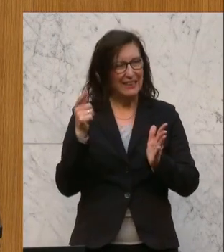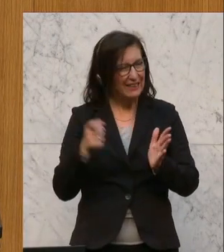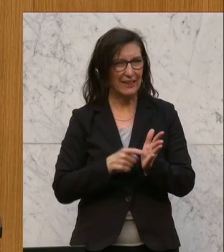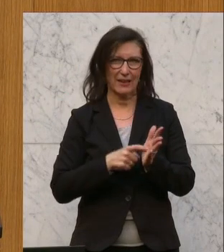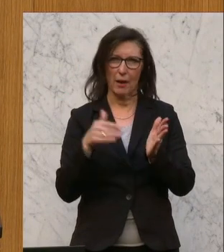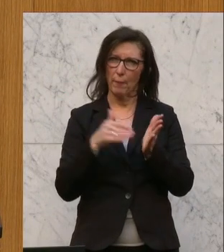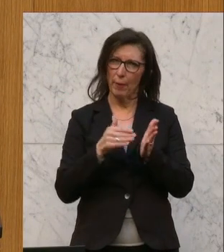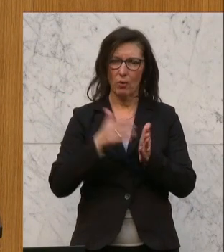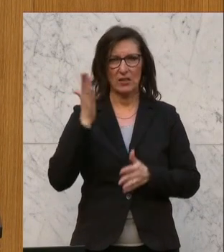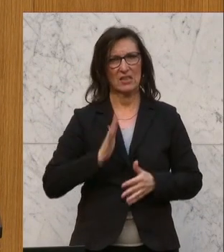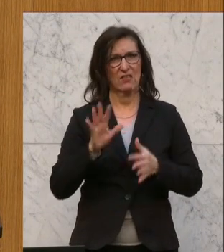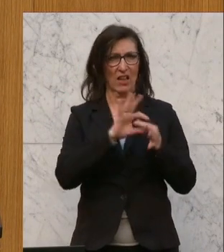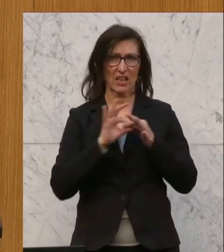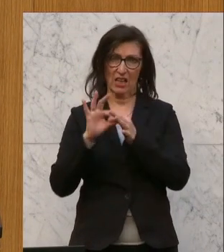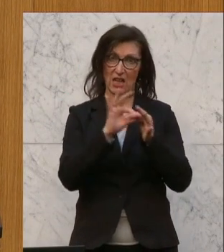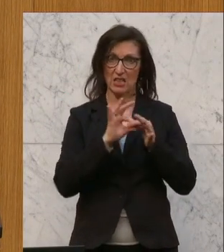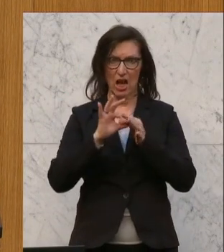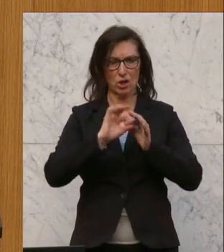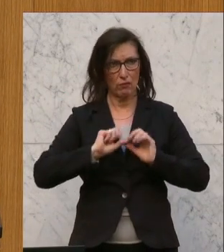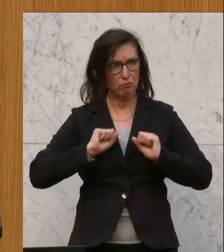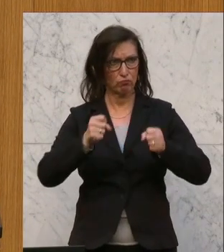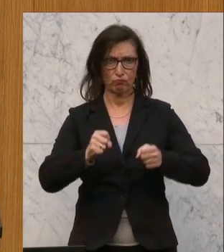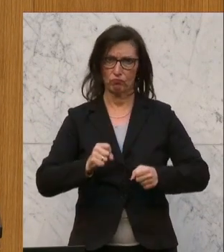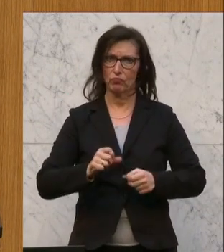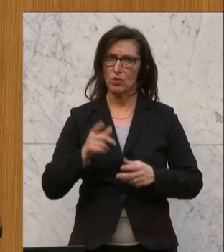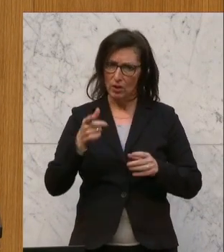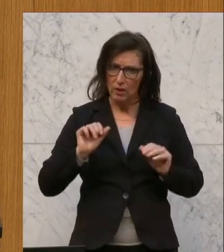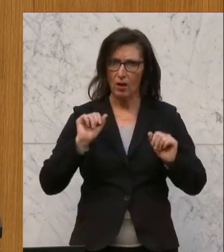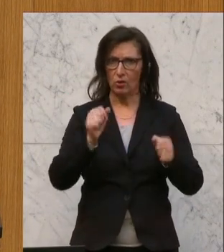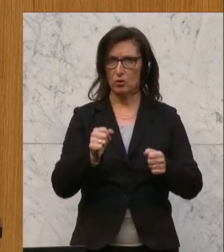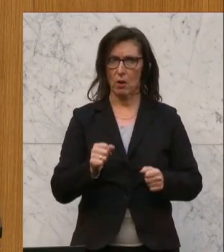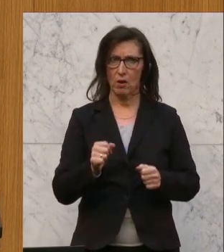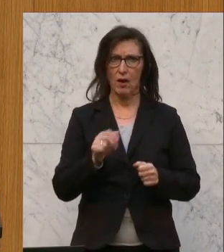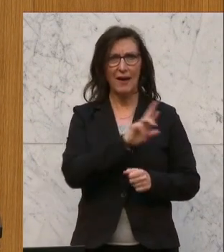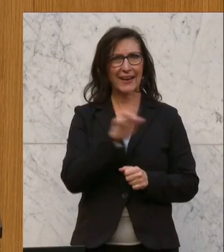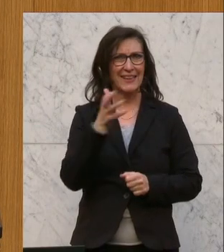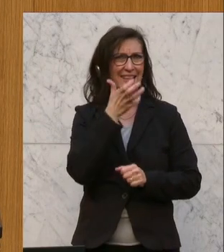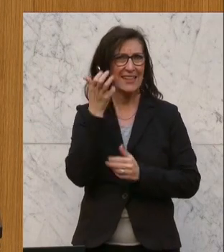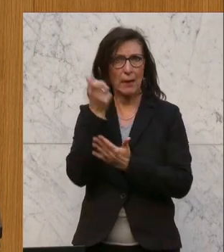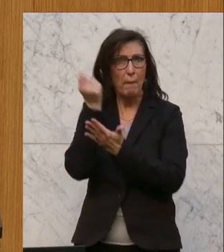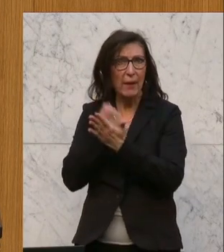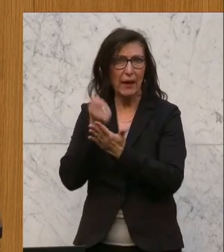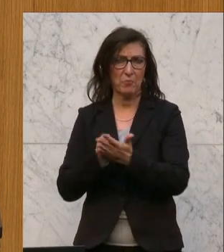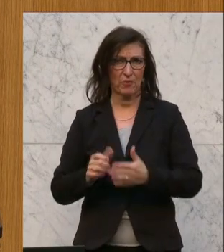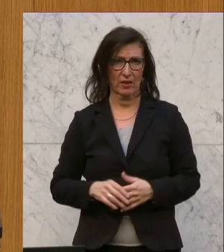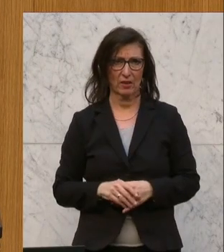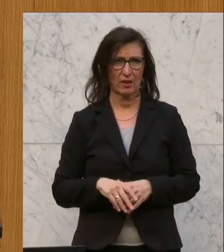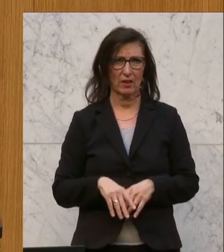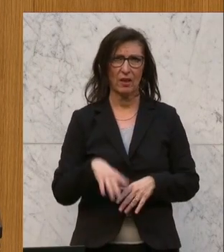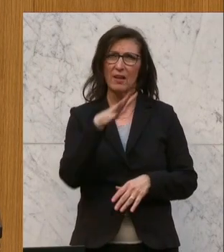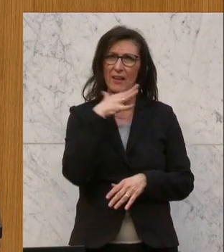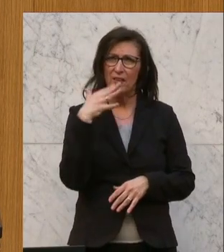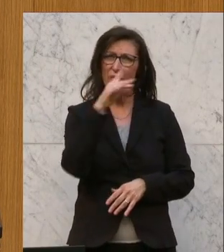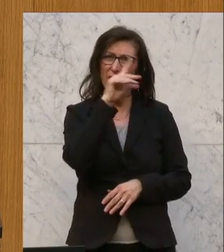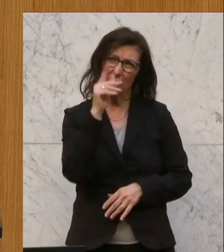zivilgesellschaftliches Einschreiten, zivilgesellschaftliches Engagement im Kampf gegen Rechtsextremismus. Dass viele Menschen dabei aber